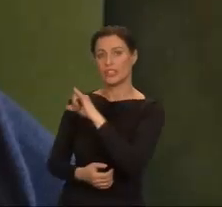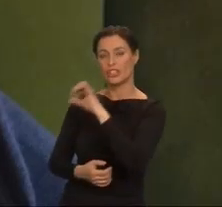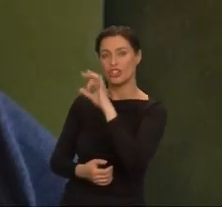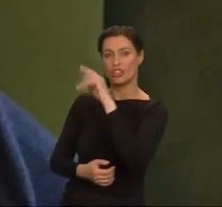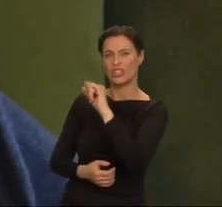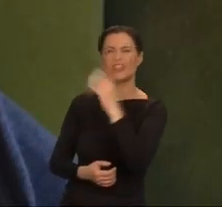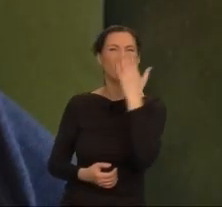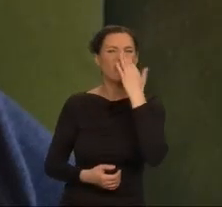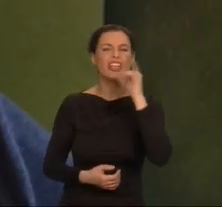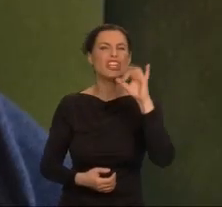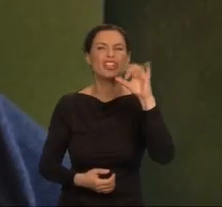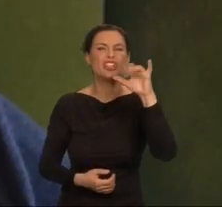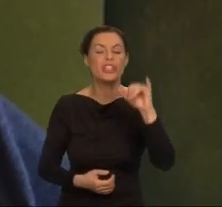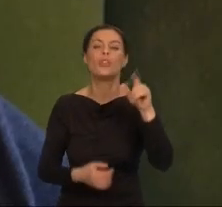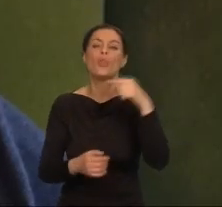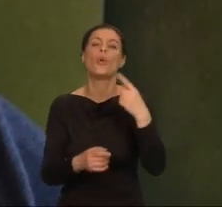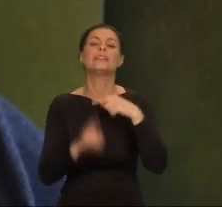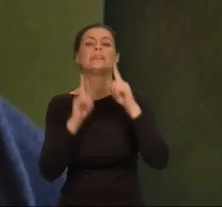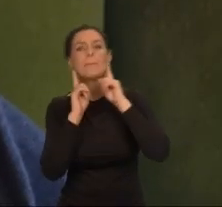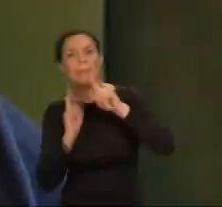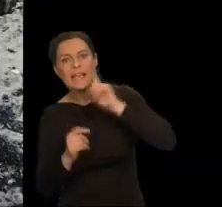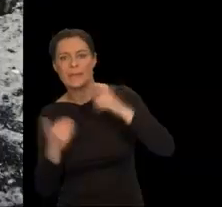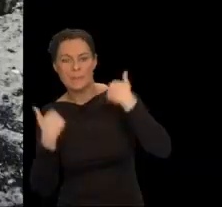Nigdy się nie dowiemy, jak miał na imię.